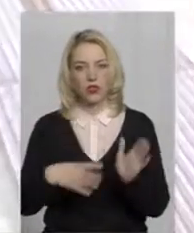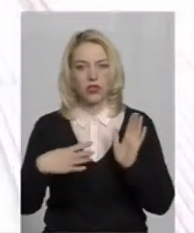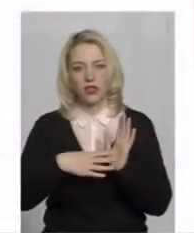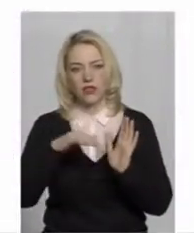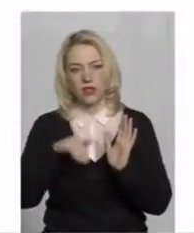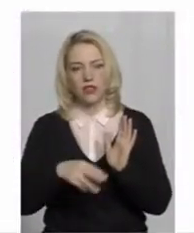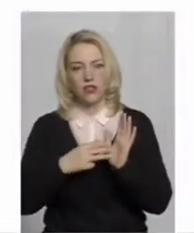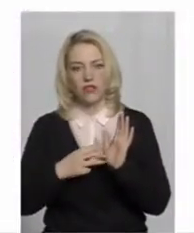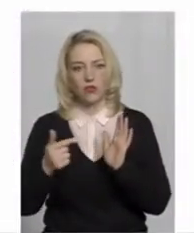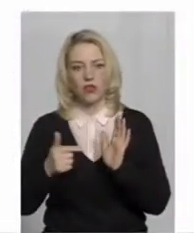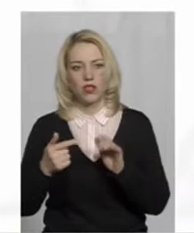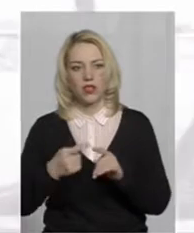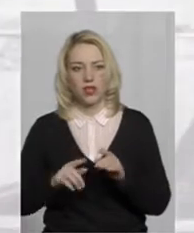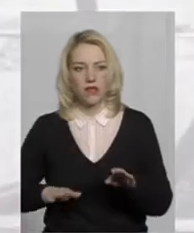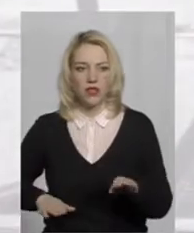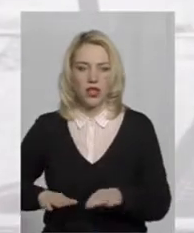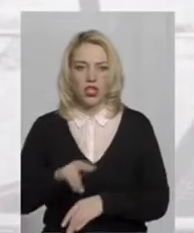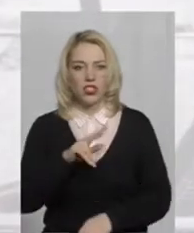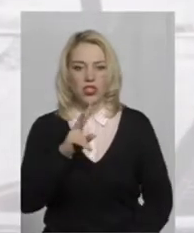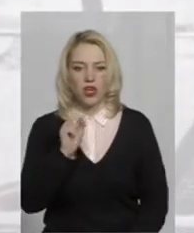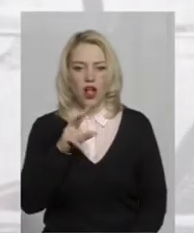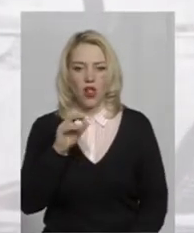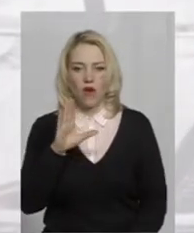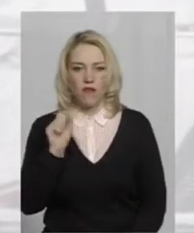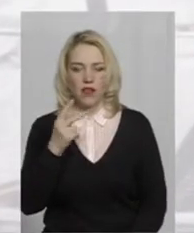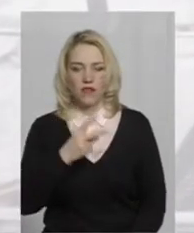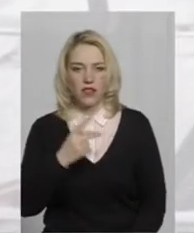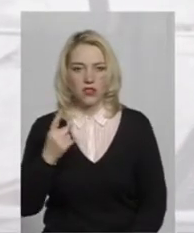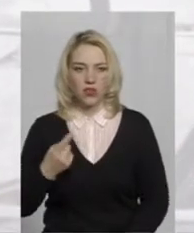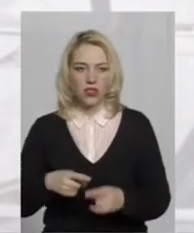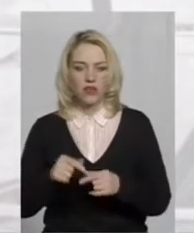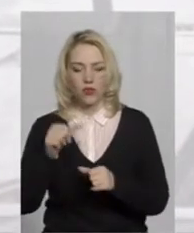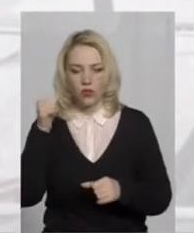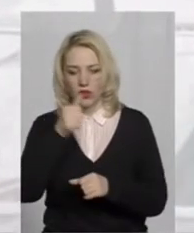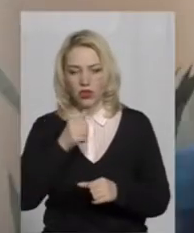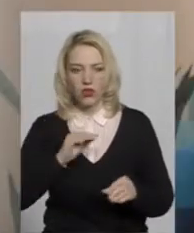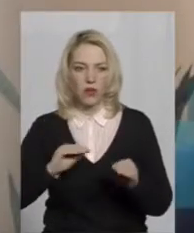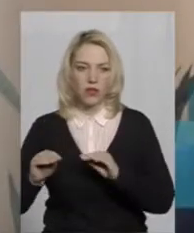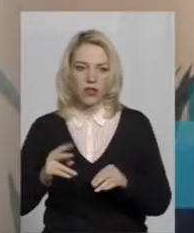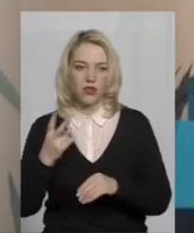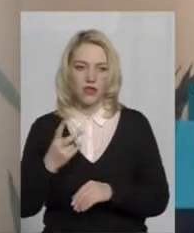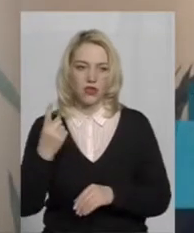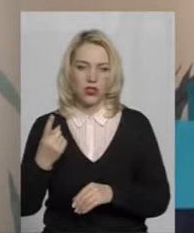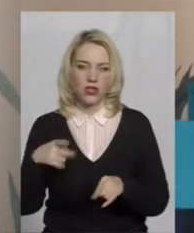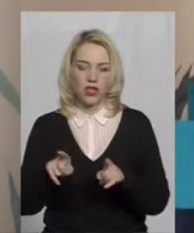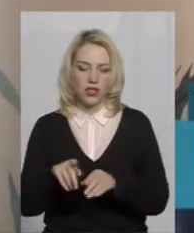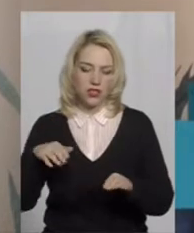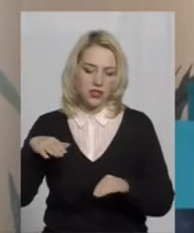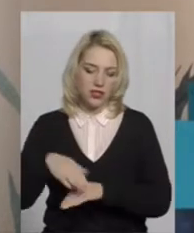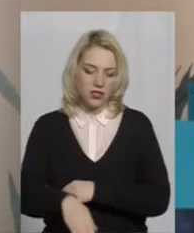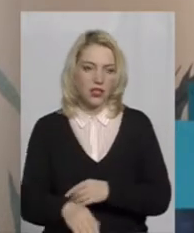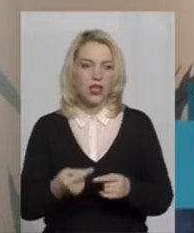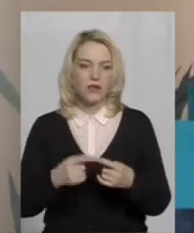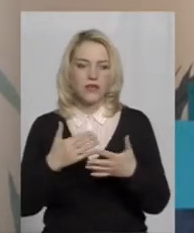гривень. Встановили пандус на вулиці Чкалова, 20 дріб один. Торік у Хмельницькому обладнали 21 такий з'їзд. Це різні пандуси.